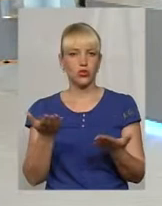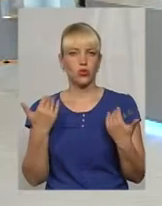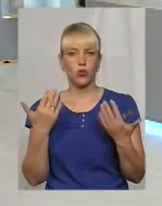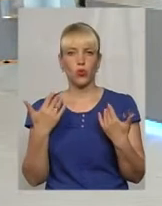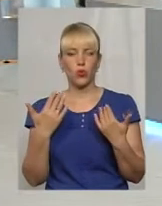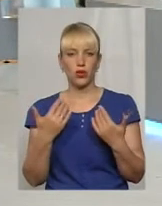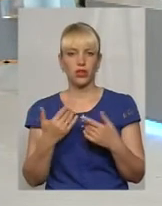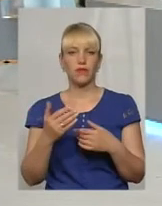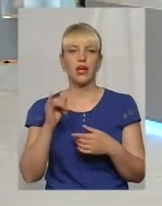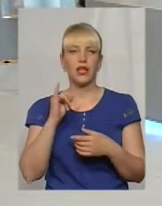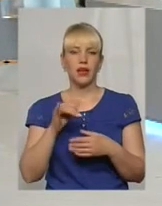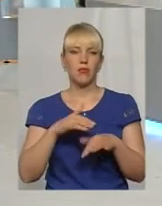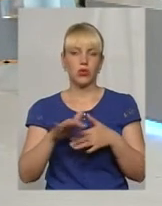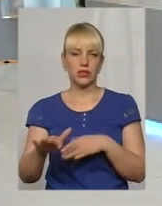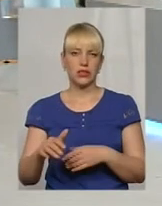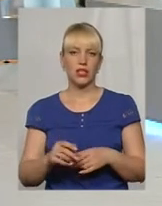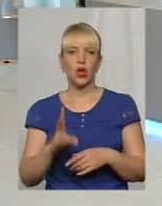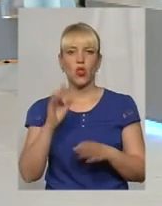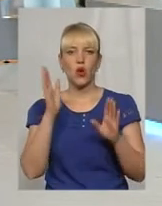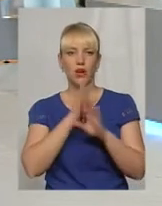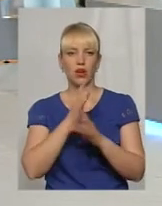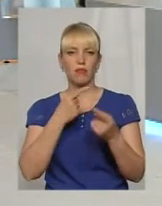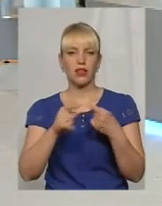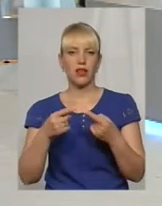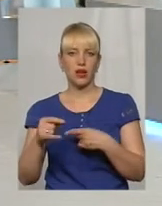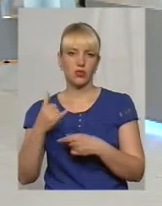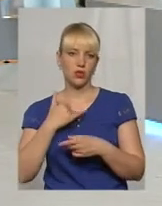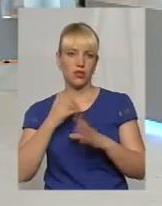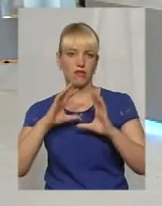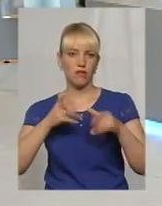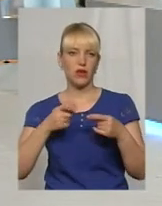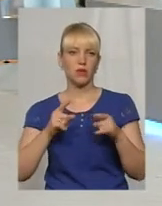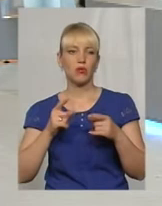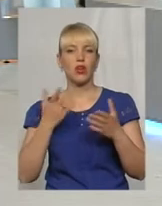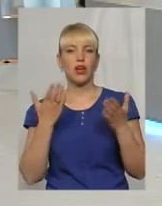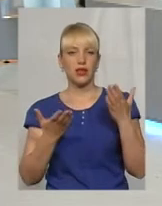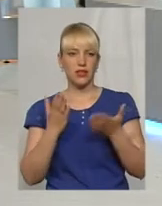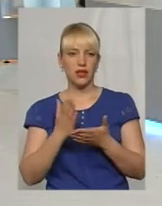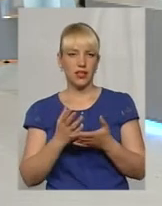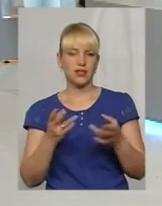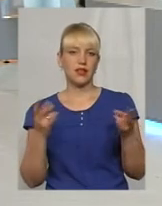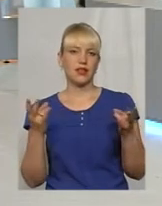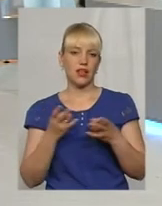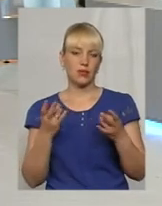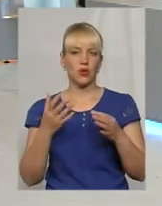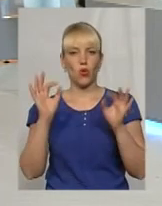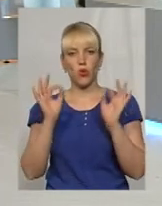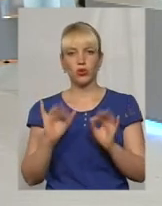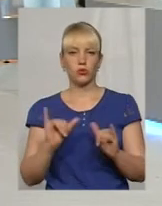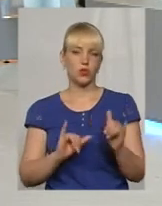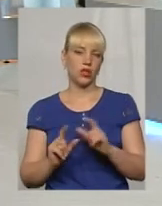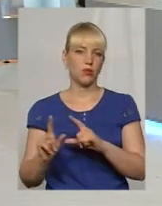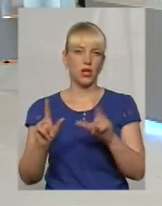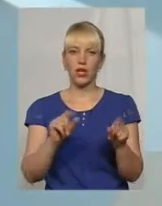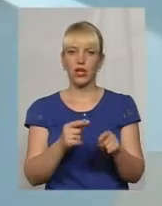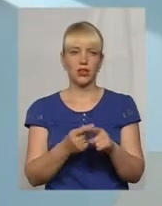морських. Але клімат везде різний у нас в мірі, тому, коли є надобність, допустим, осіння куди-то поїхати,